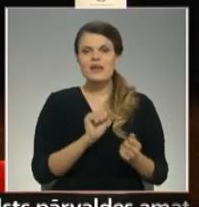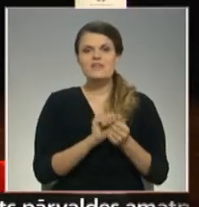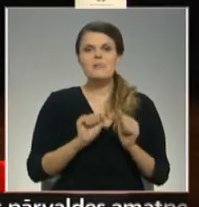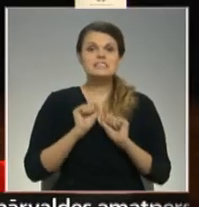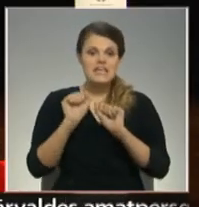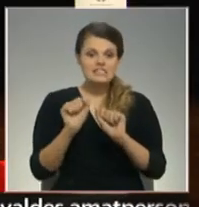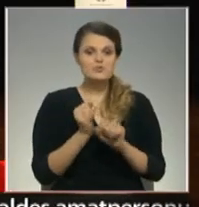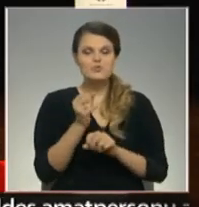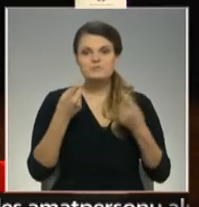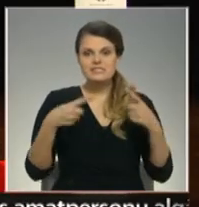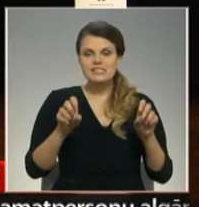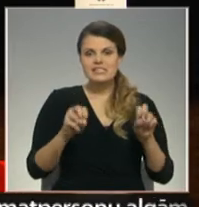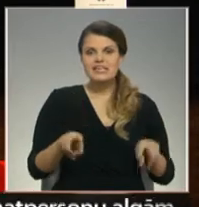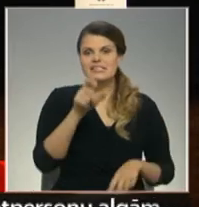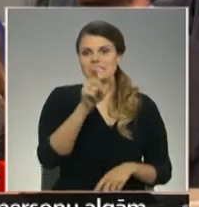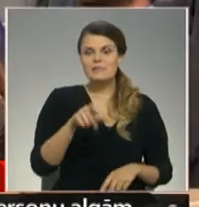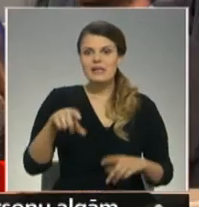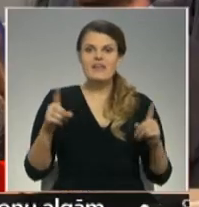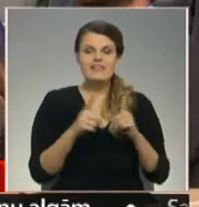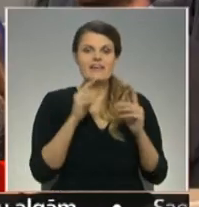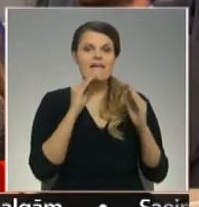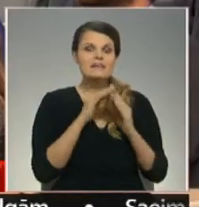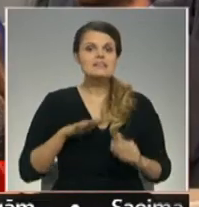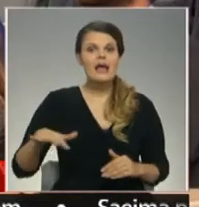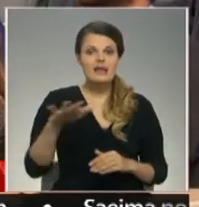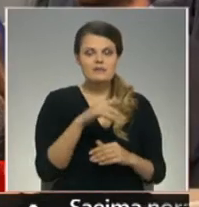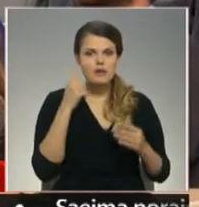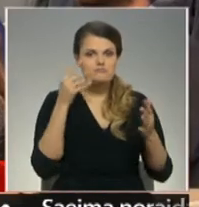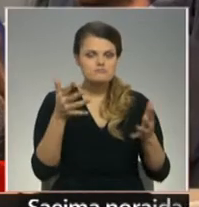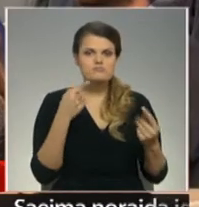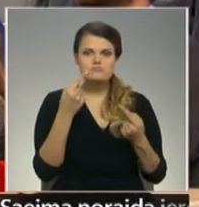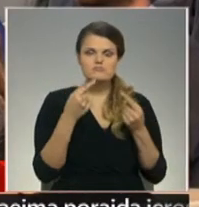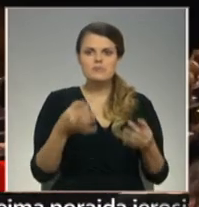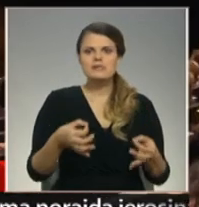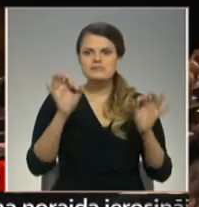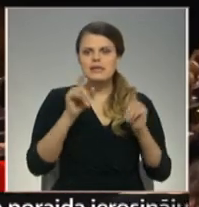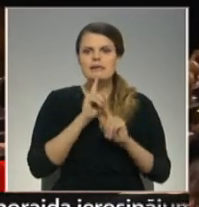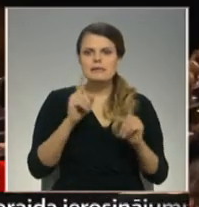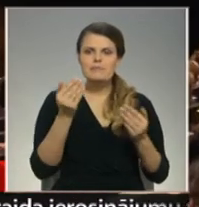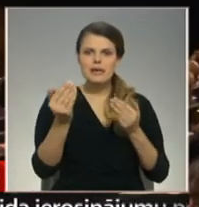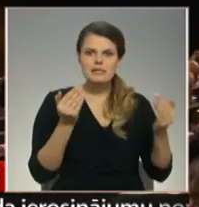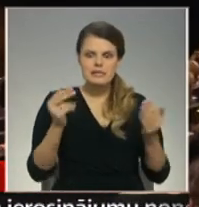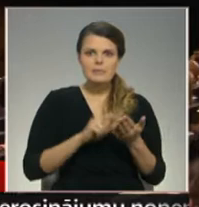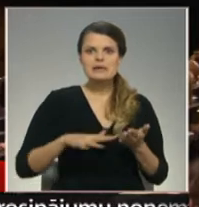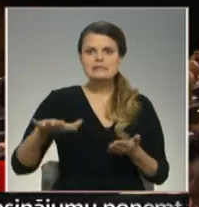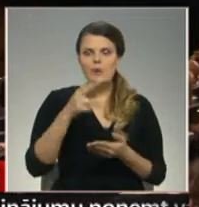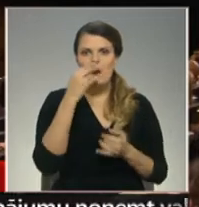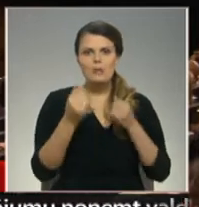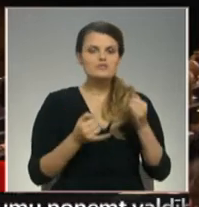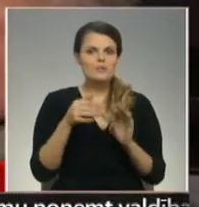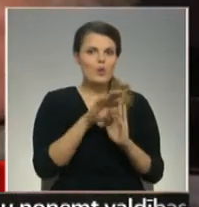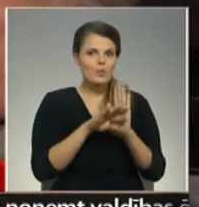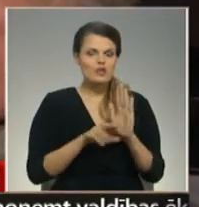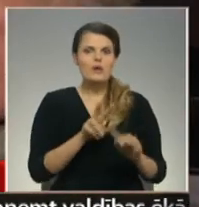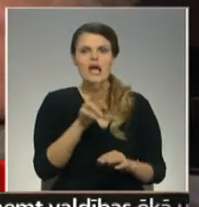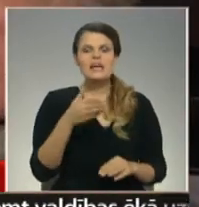turismu un citi speciālisti tikās rēzeknē. Konferencē izseltas būtiskākās dabas parka īpatnības un apsaimniekošanas noteikumi, kas nav tik